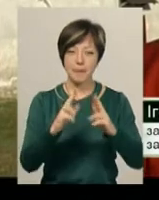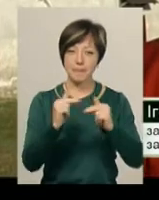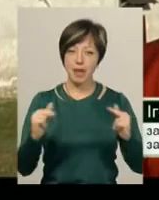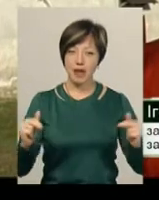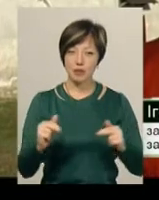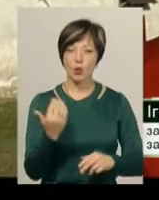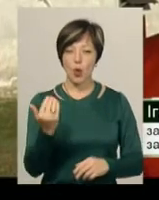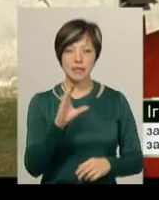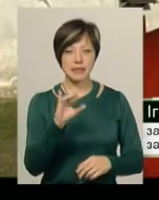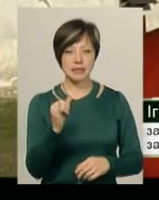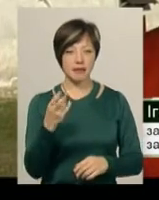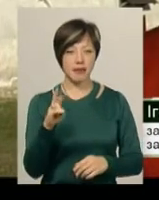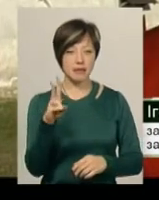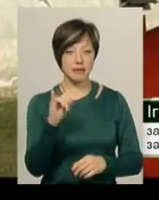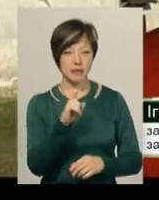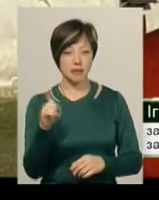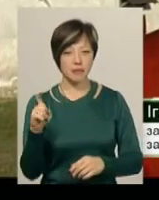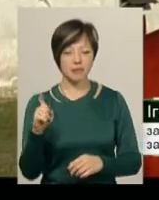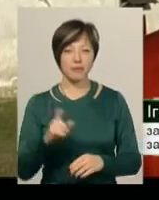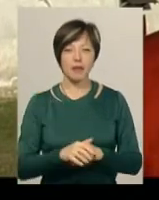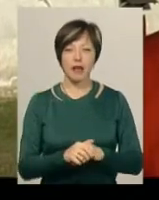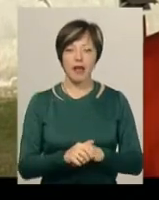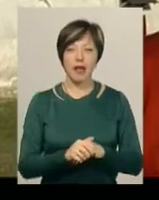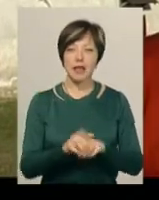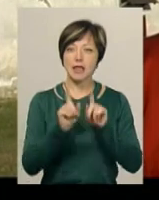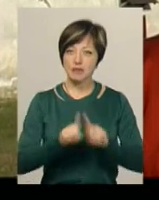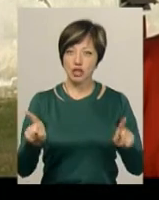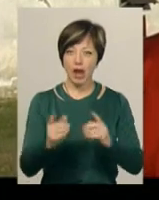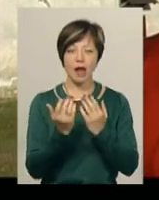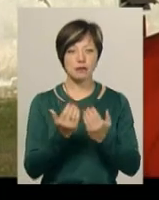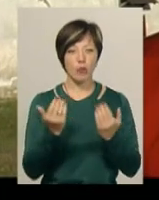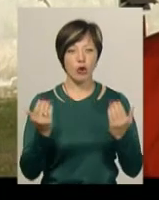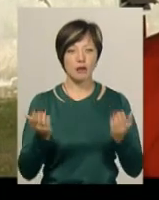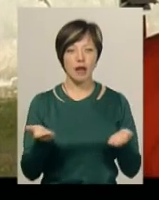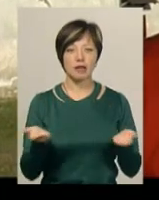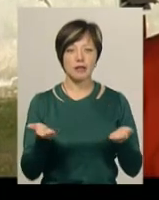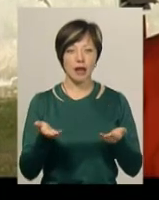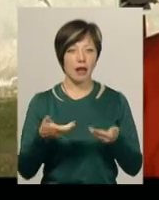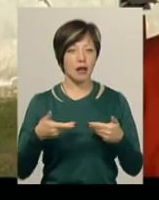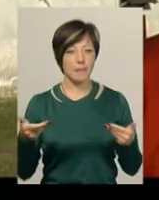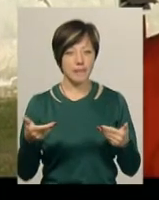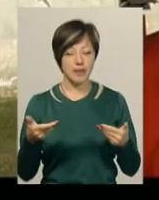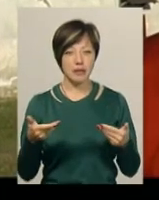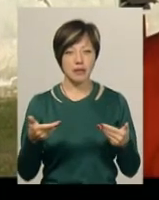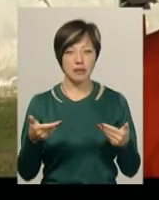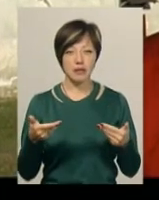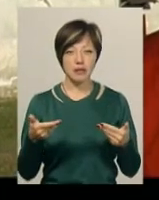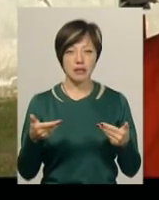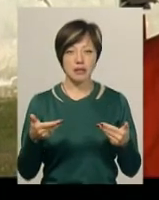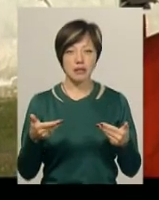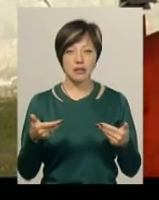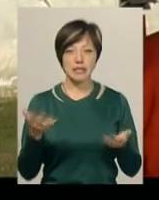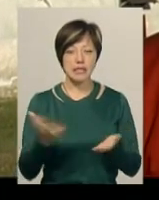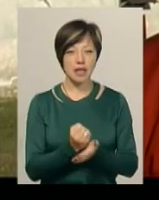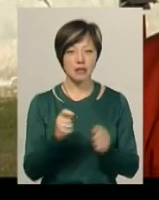Синявських, ті незвичайні експонати, які ми дістанемо лише на цю